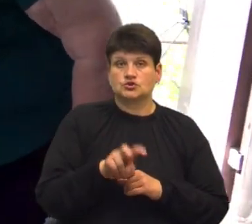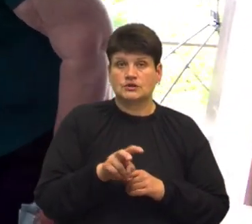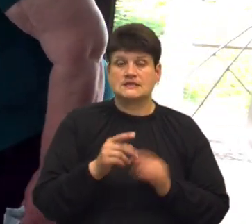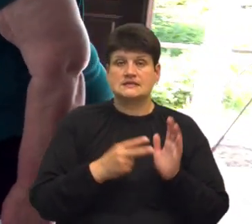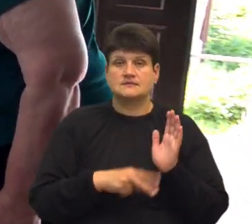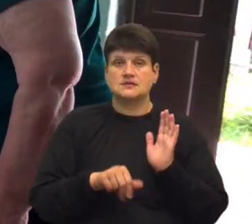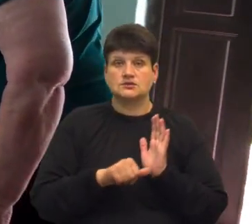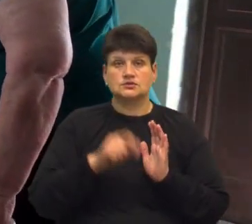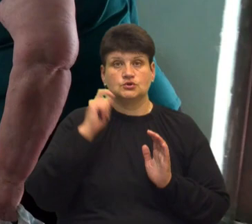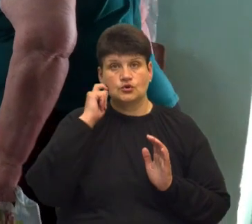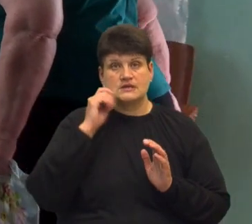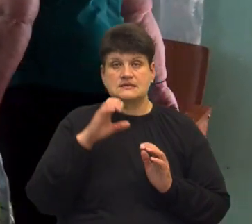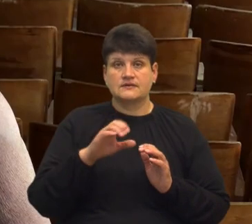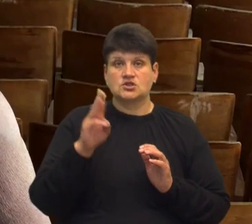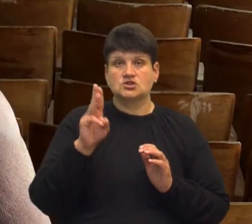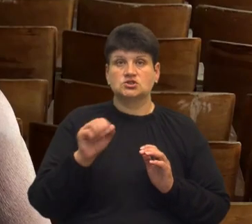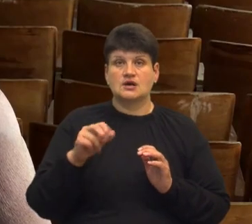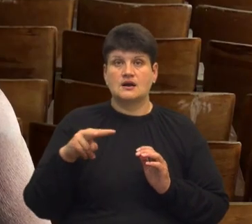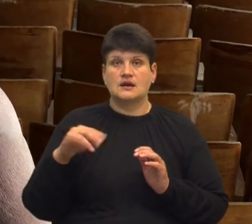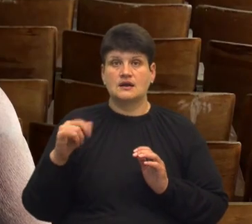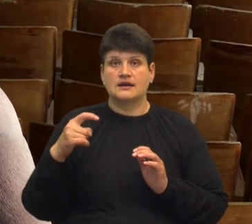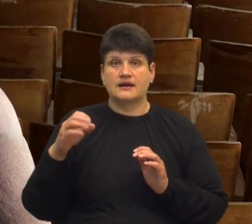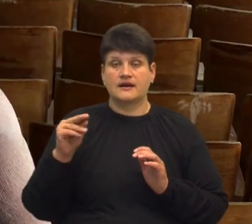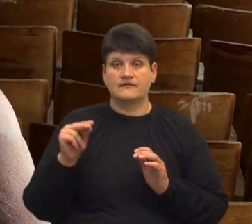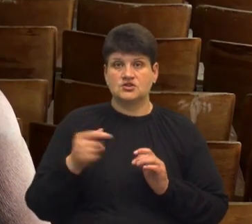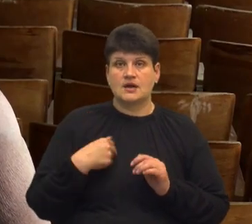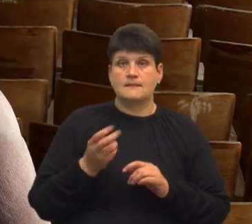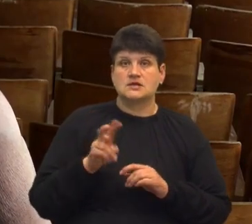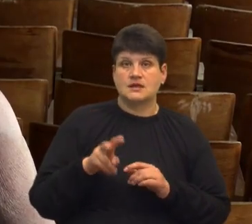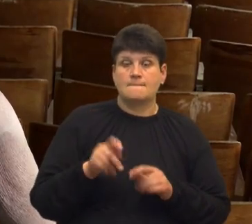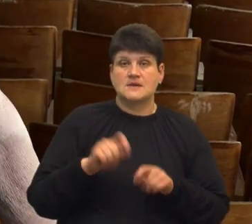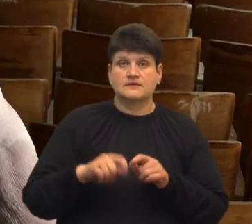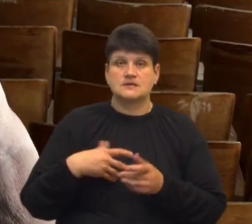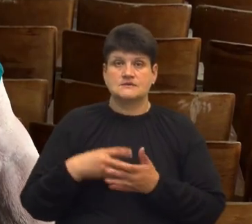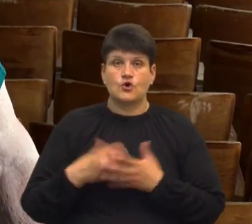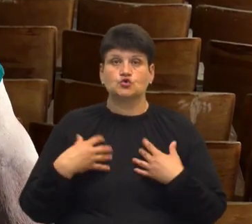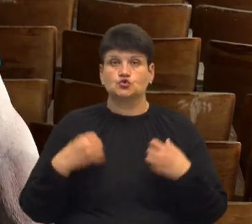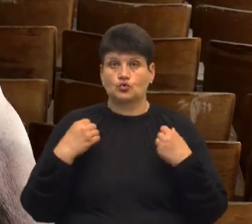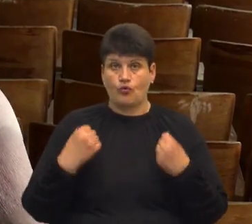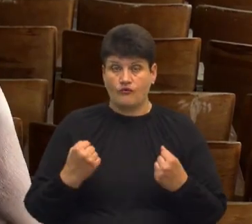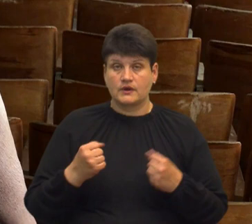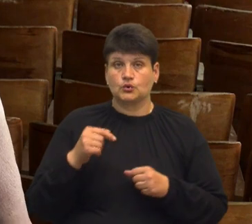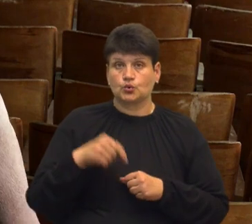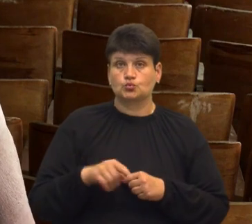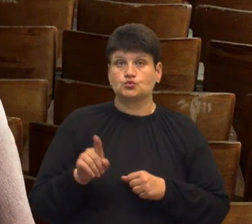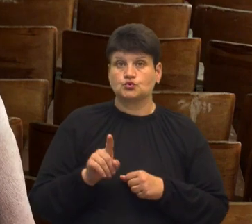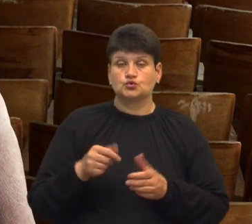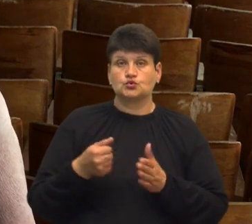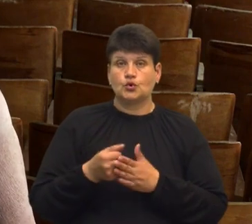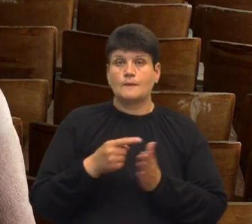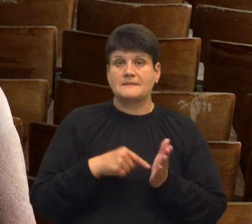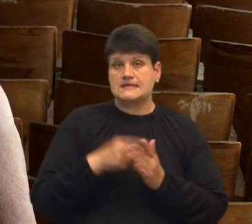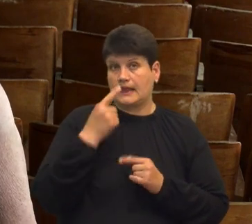-річна Стефанія Шаліхевич. Я прийшла провірити своє здоров'я, тому що до міста нам